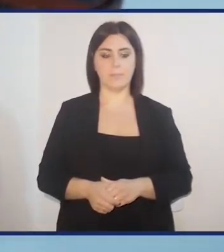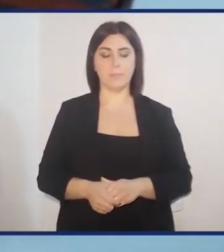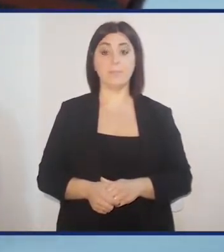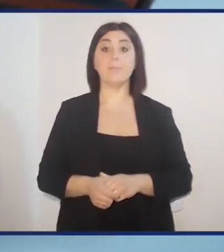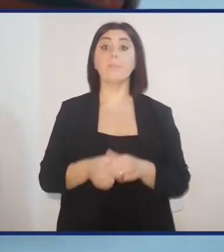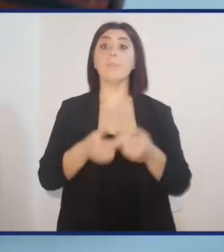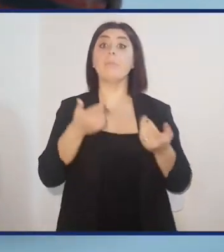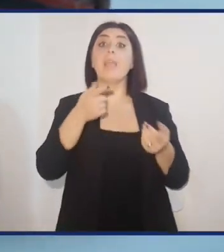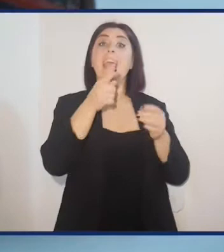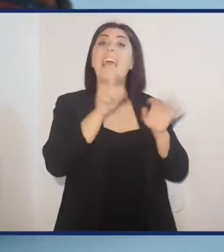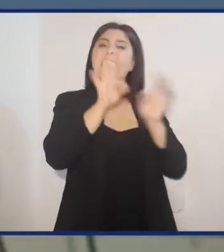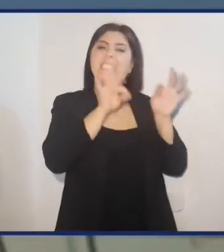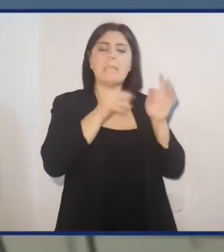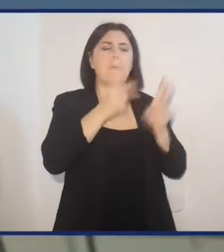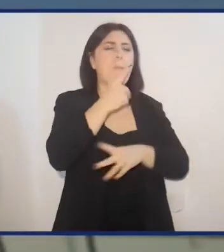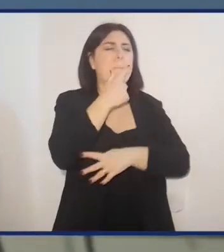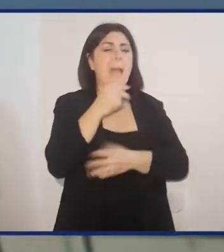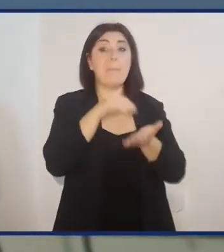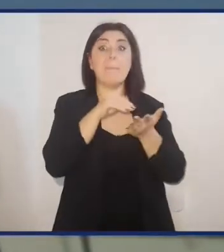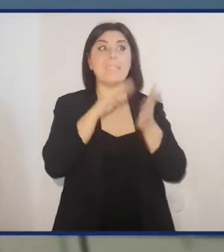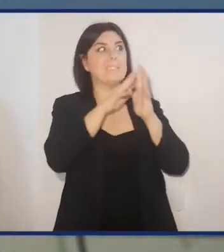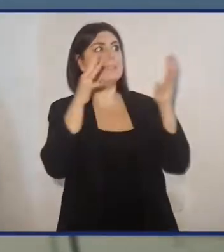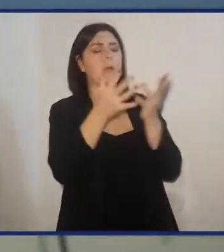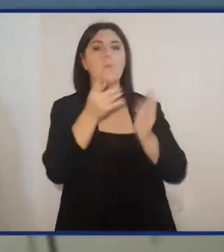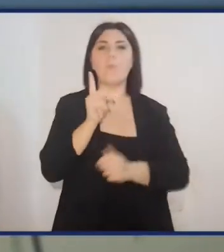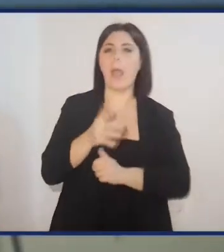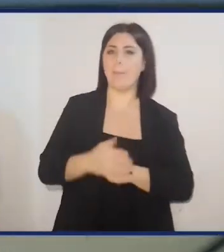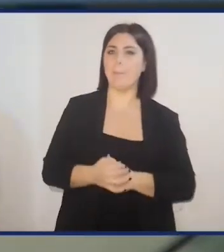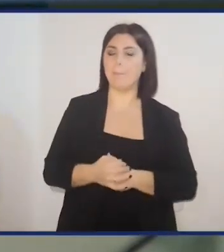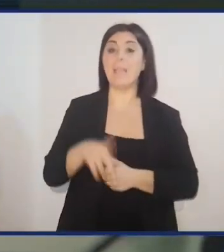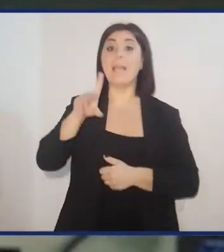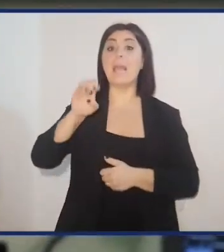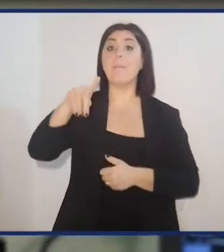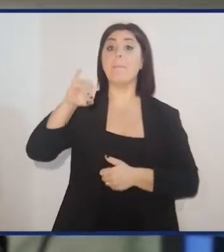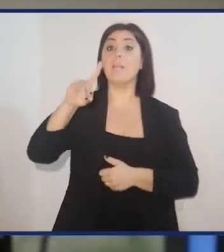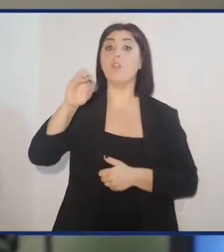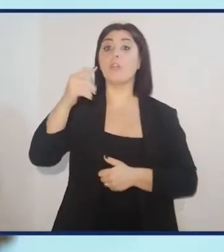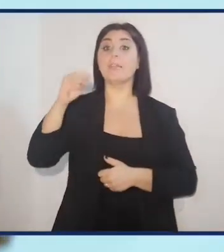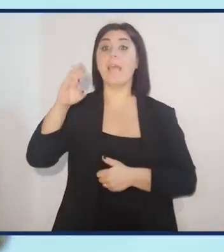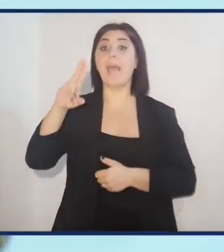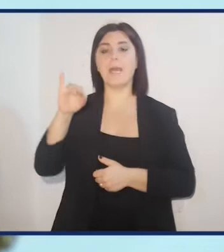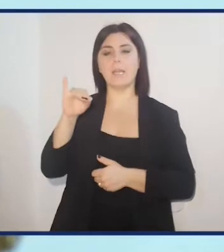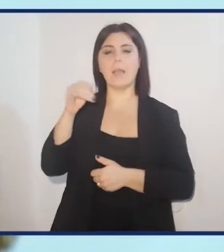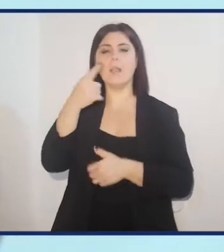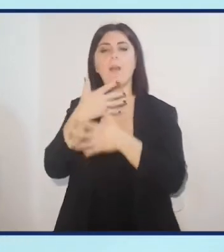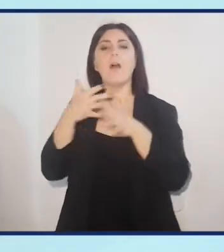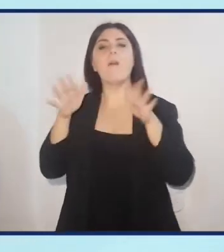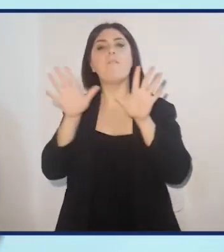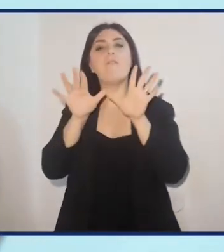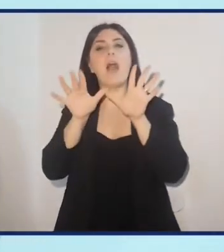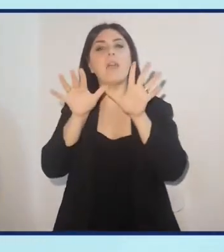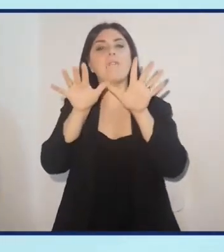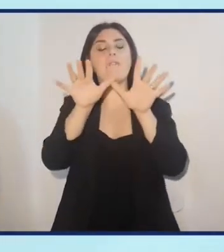Tra gli insetti più belli e presenti sulla terra troviamo i lepidotteri, con le belle farfalle